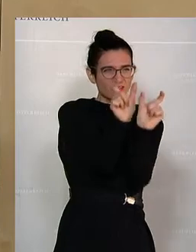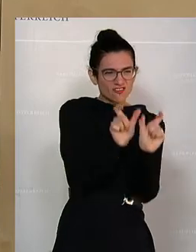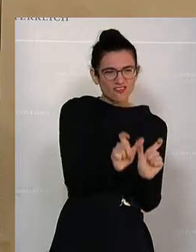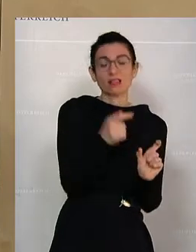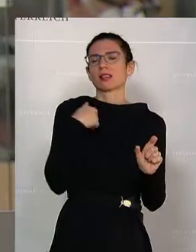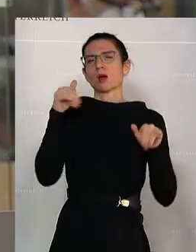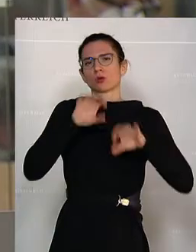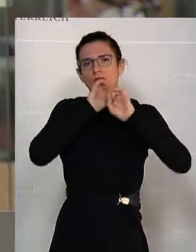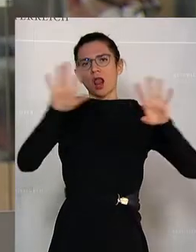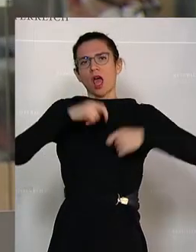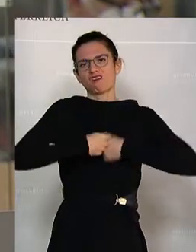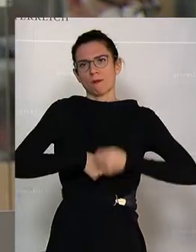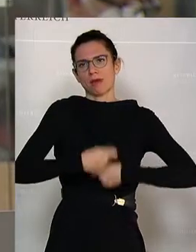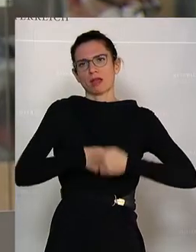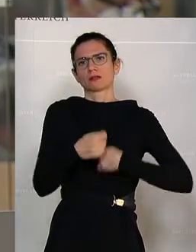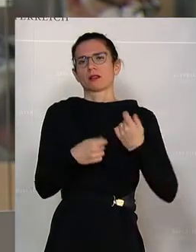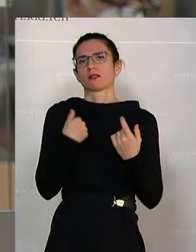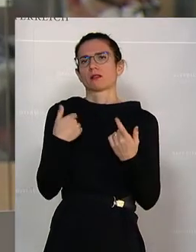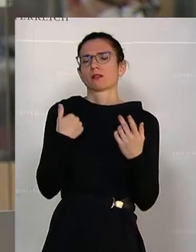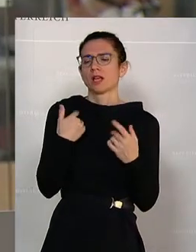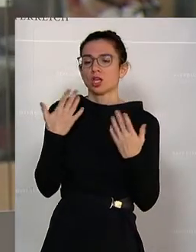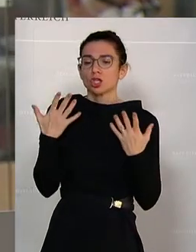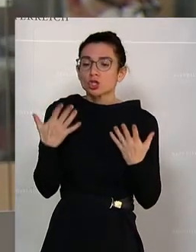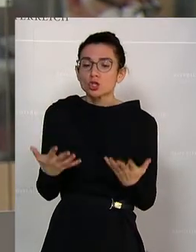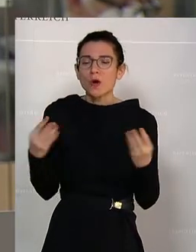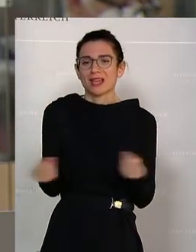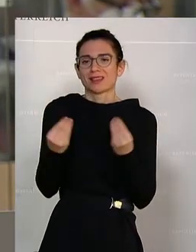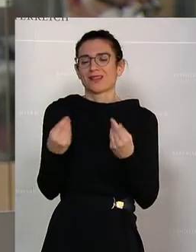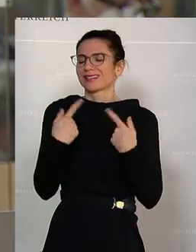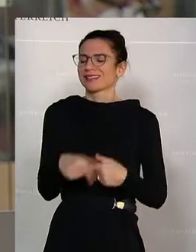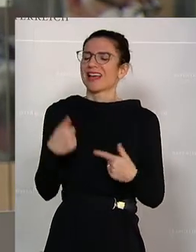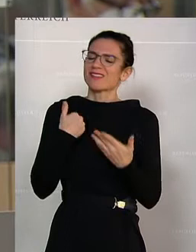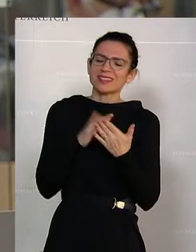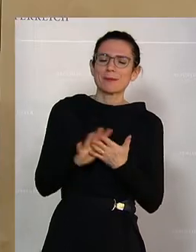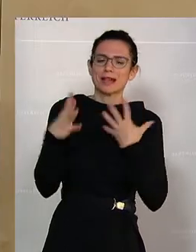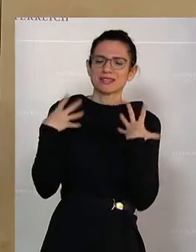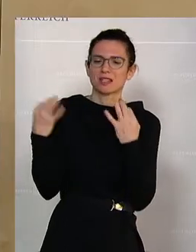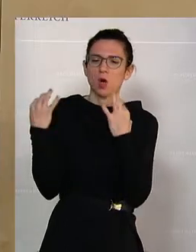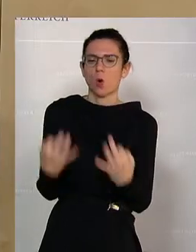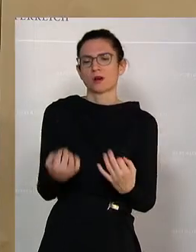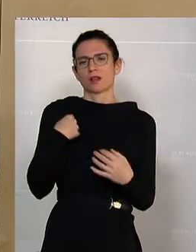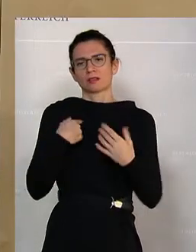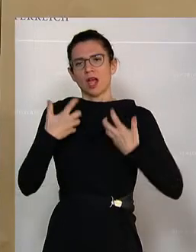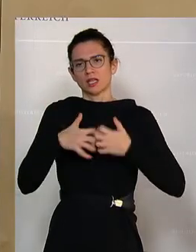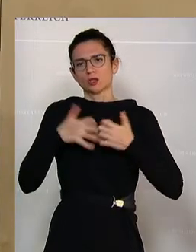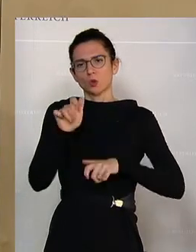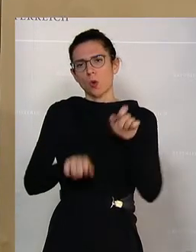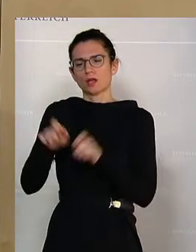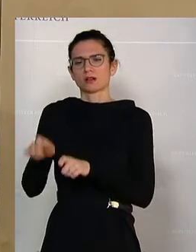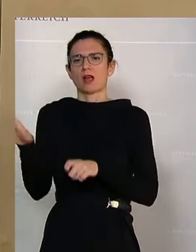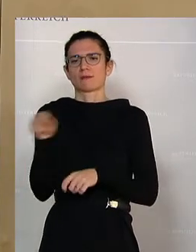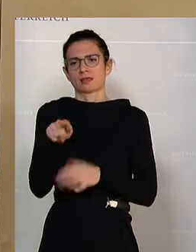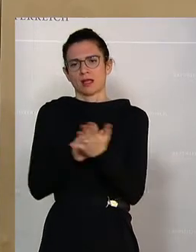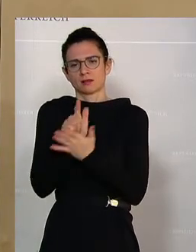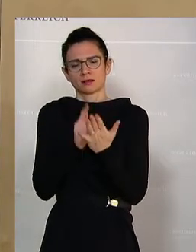aufgearbeitet werden, dem klaren Ziel, so etwas darf nie mehr wieder passieren. Die Historiker haben sich intensiv mit dieser